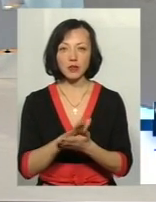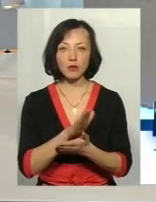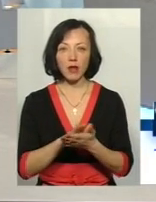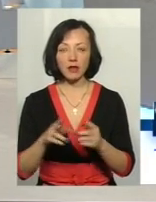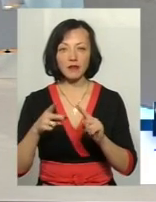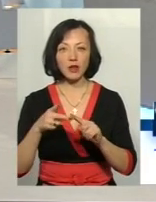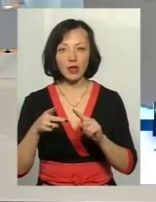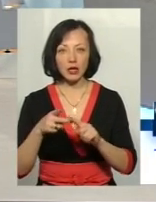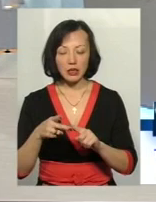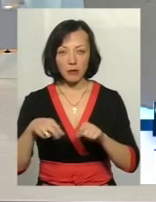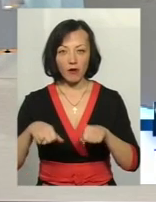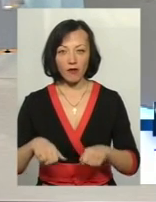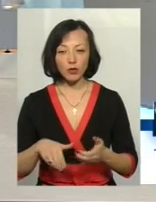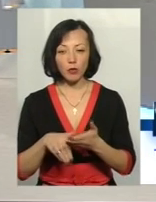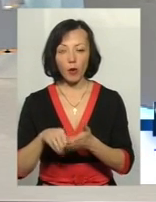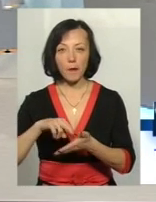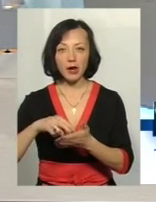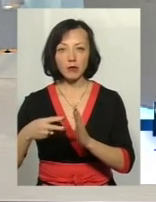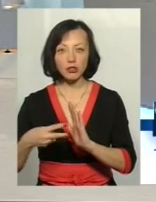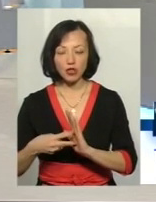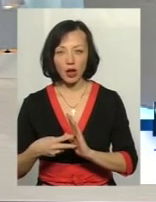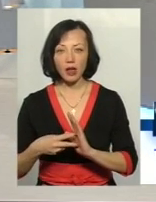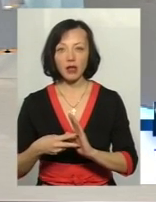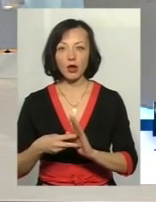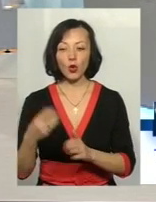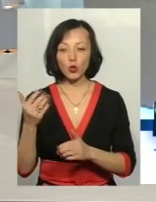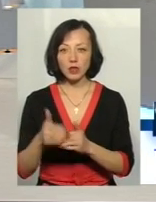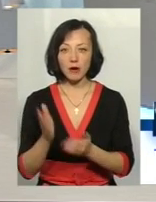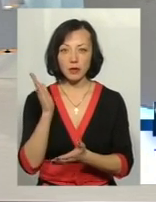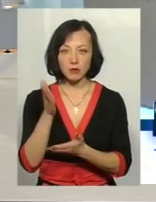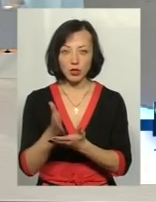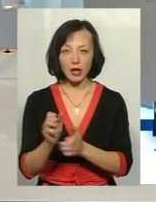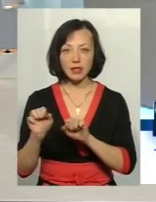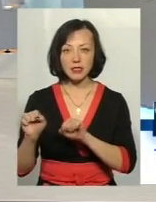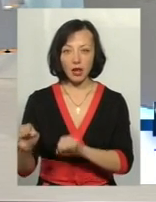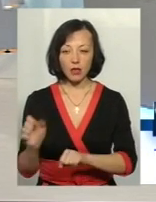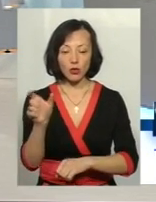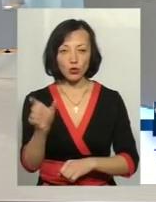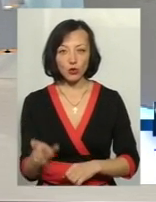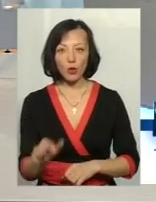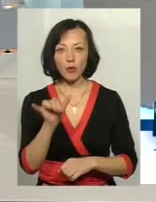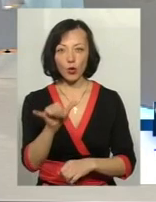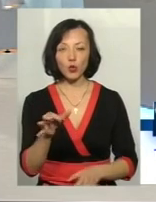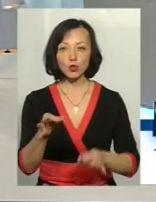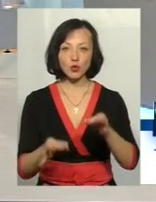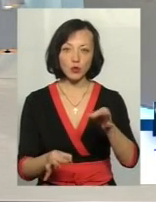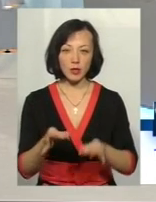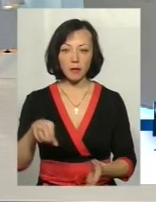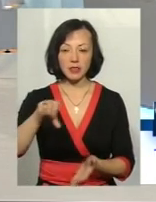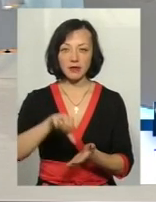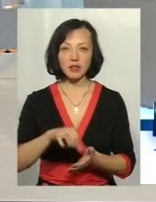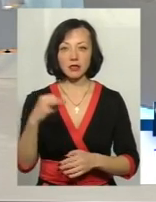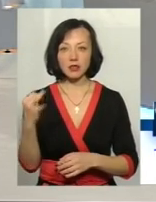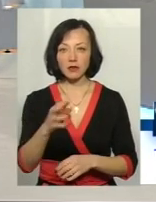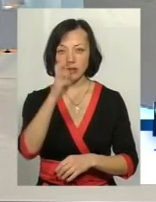вторинна правова допомога передбачає вже безпосередній захист особи в суді, представництво її інтересів